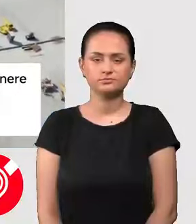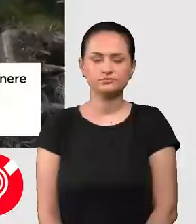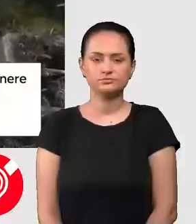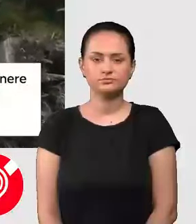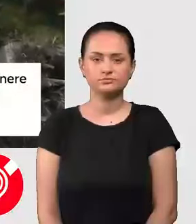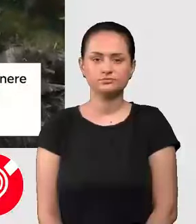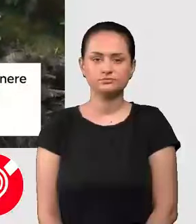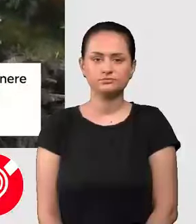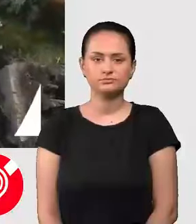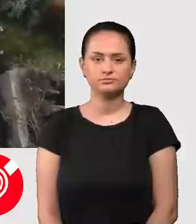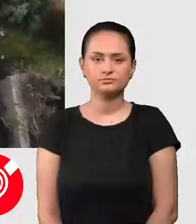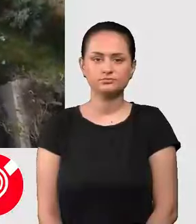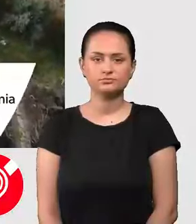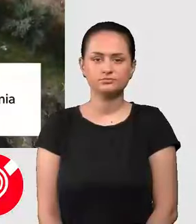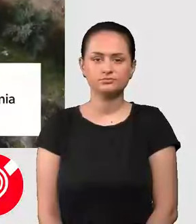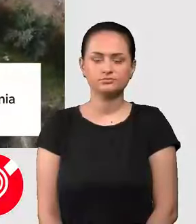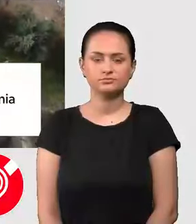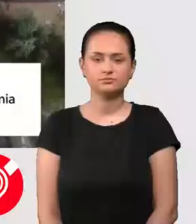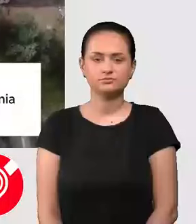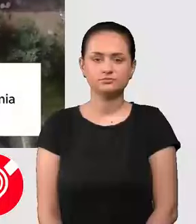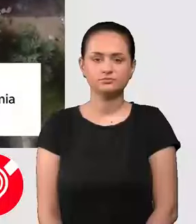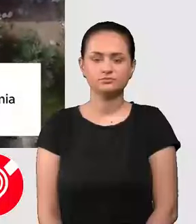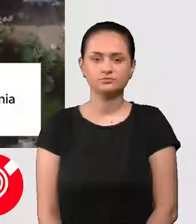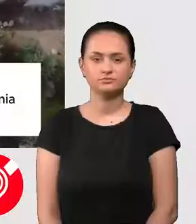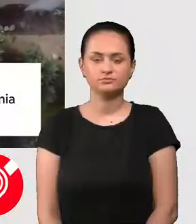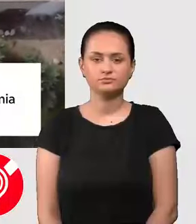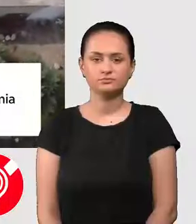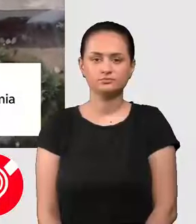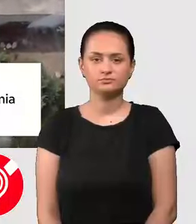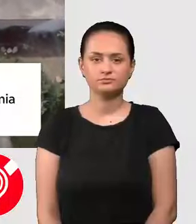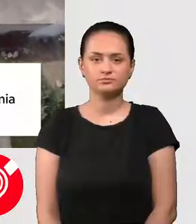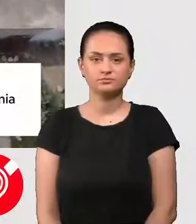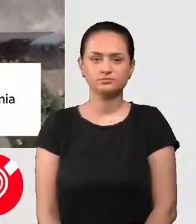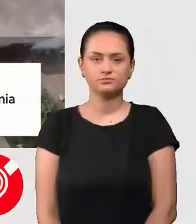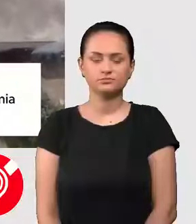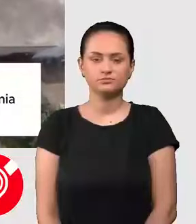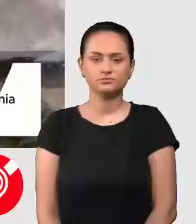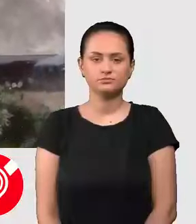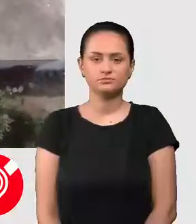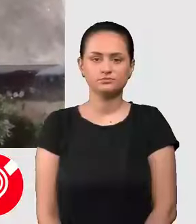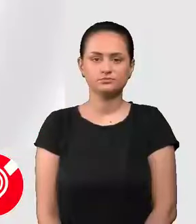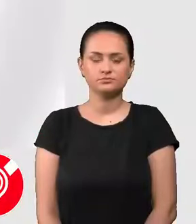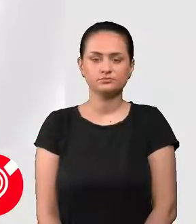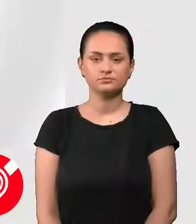împotriva Federației Ruse. Peste 6.700 de container au fost expediate în acest fel. Să ne